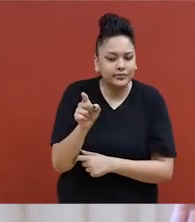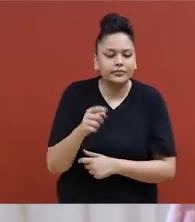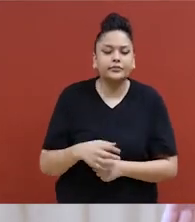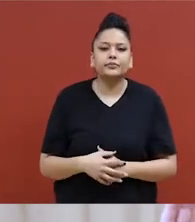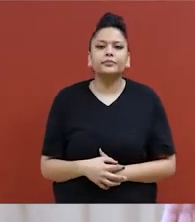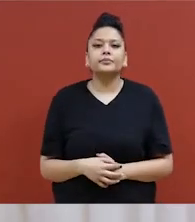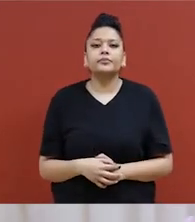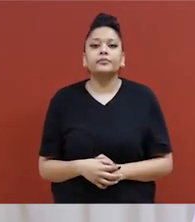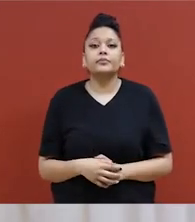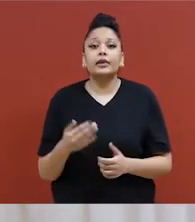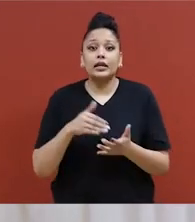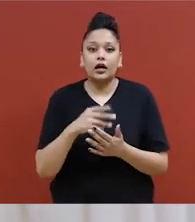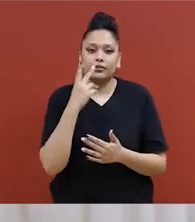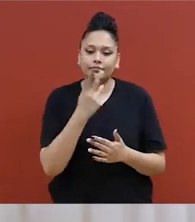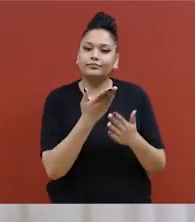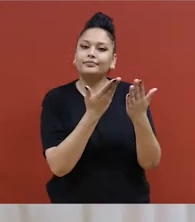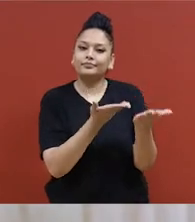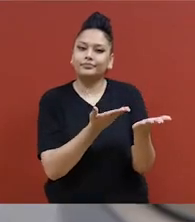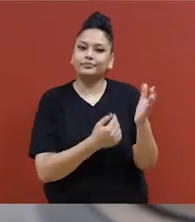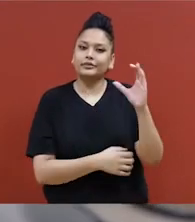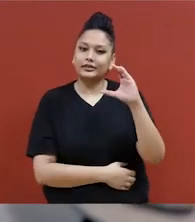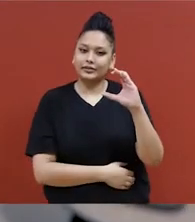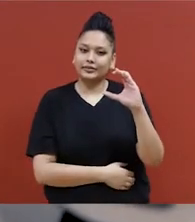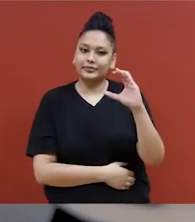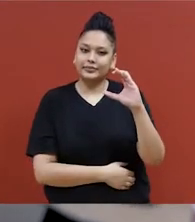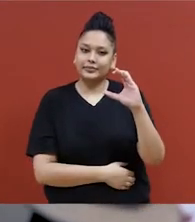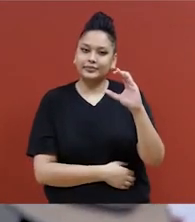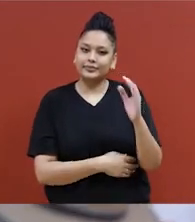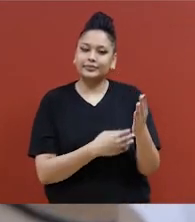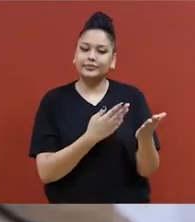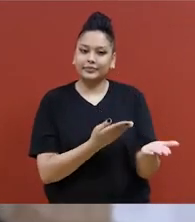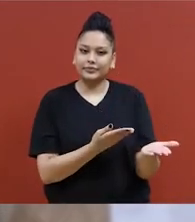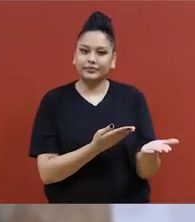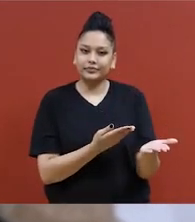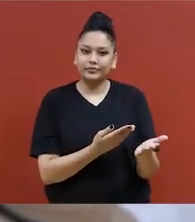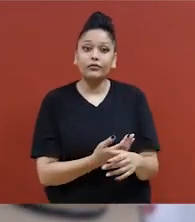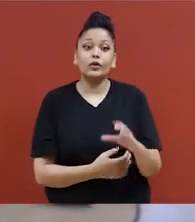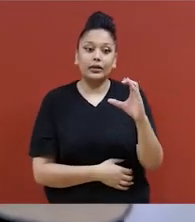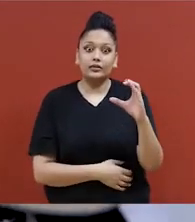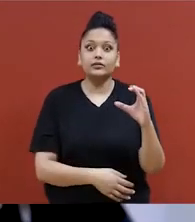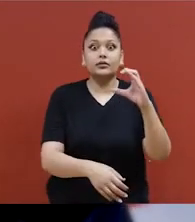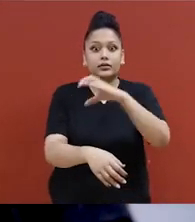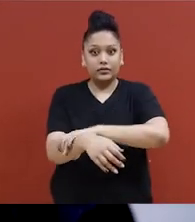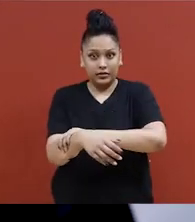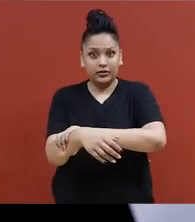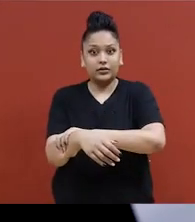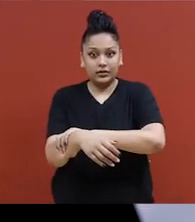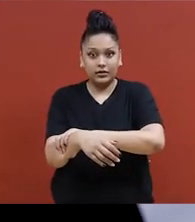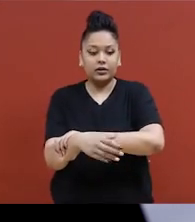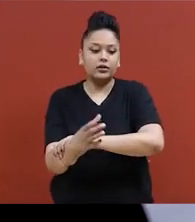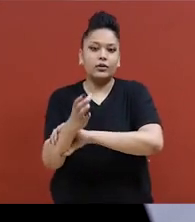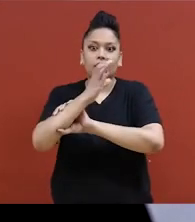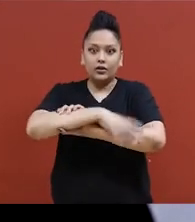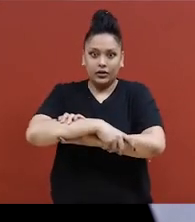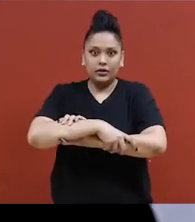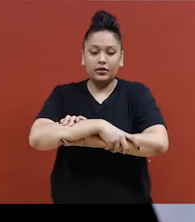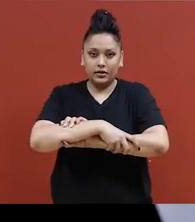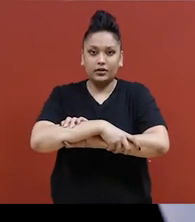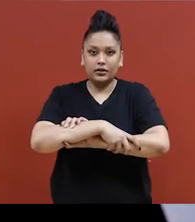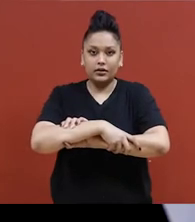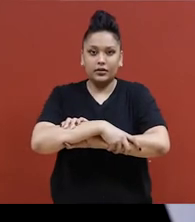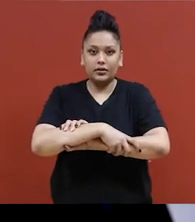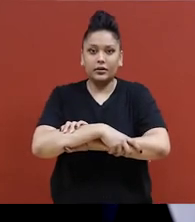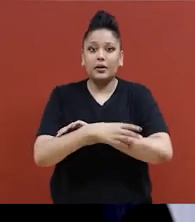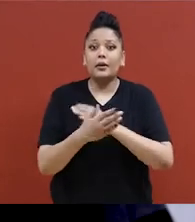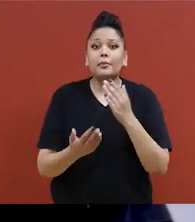Encore une fois, s'il te plaît. Donc, on met nos mains en coupe pour former la lettre C, frapper le bras opposé à l'intérieur du coude et l'autre